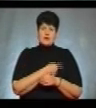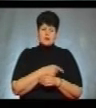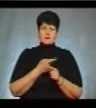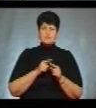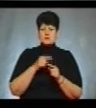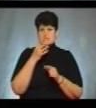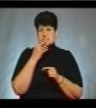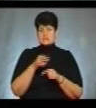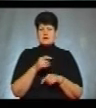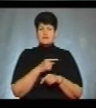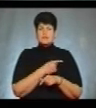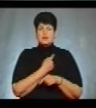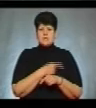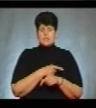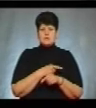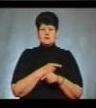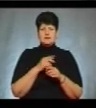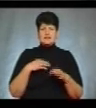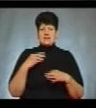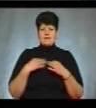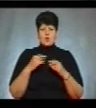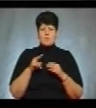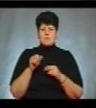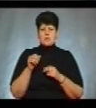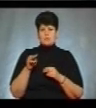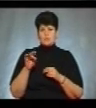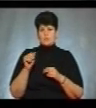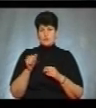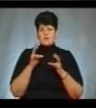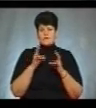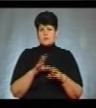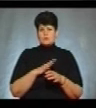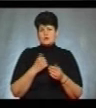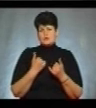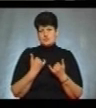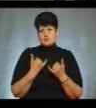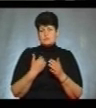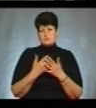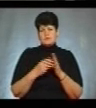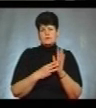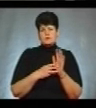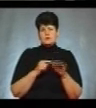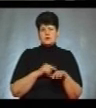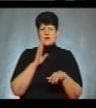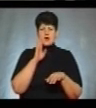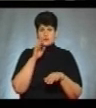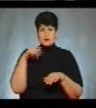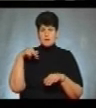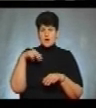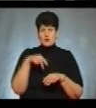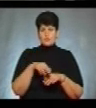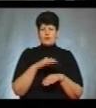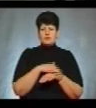це нам повідомив лікар-невропатолог Сергій Боденькевич. Аварія трапилася сьогодні близько 8-ї години ранку на переході на вулиці